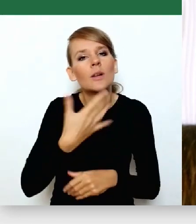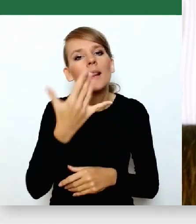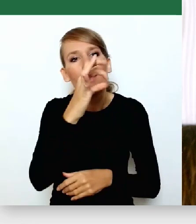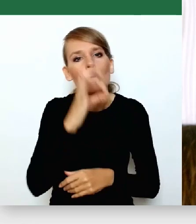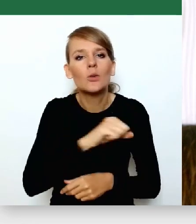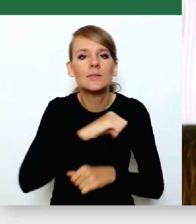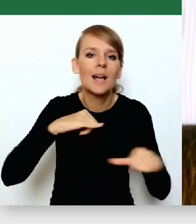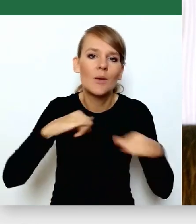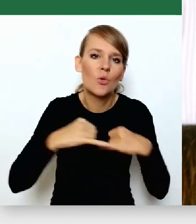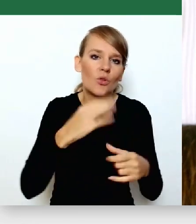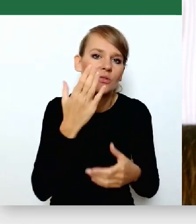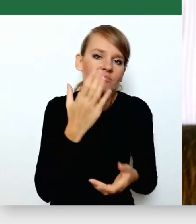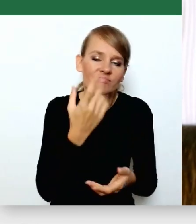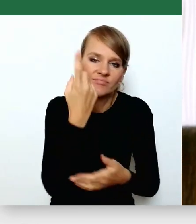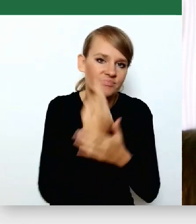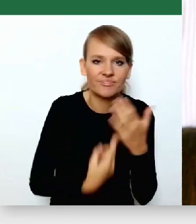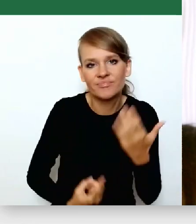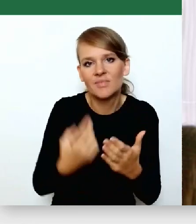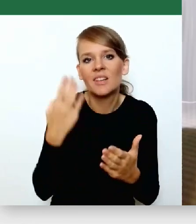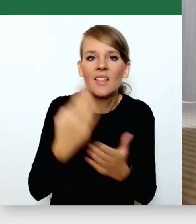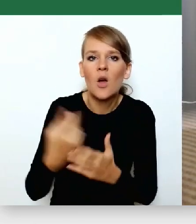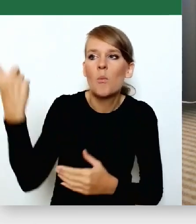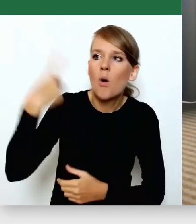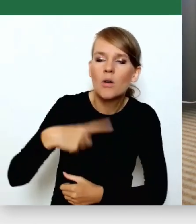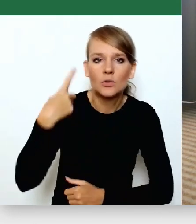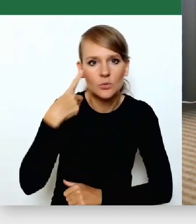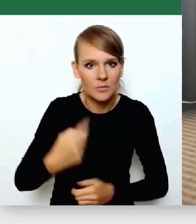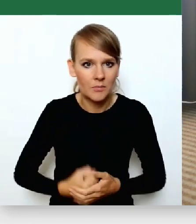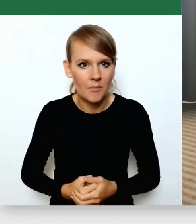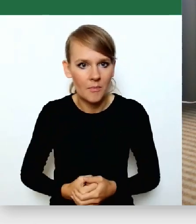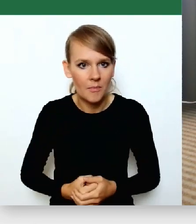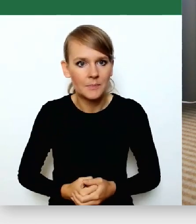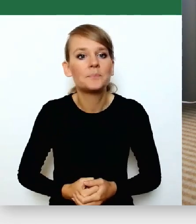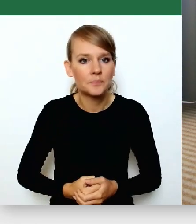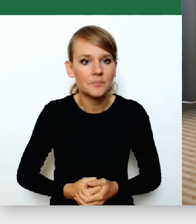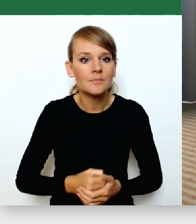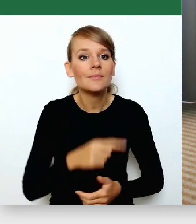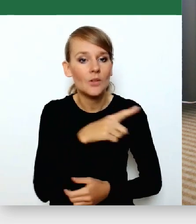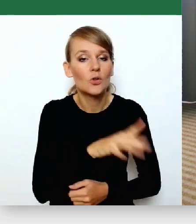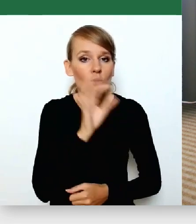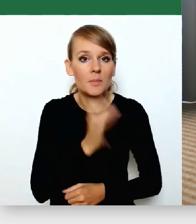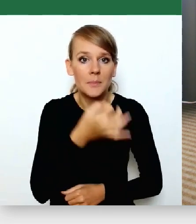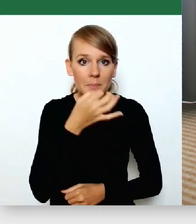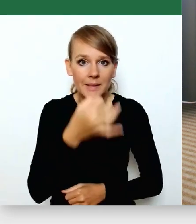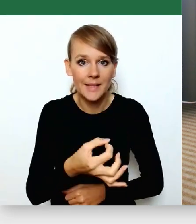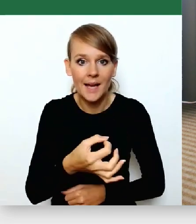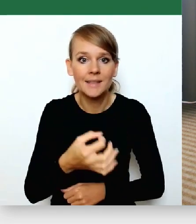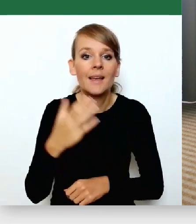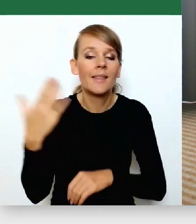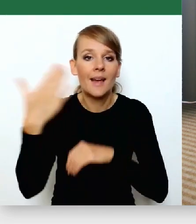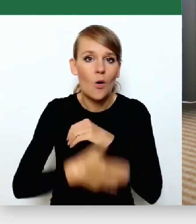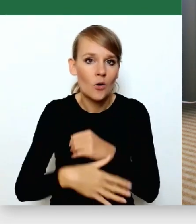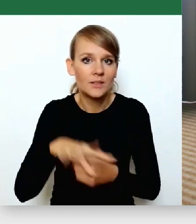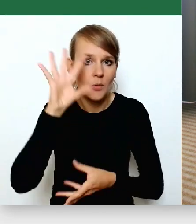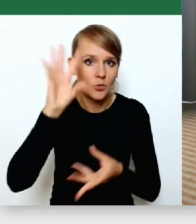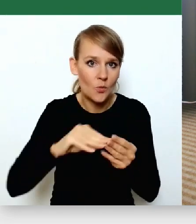wykonawcami pewnych poleceń? Tylko prośba, sekundkę, bo to jest dobre pytanie potem w ogóle na podspuentowanie naszej dyskusji,